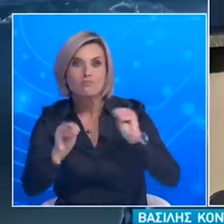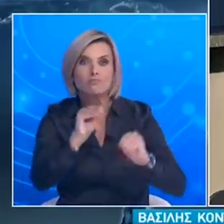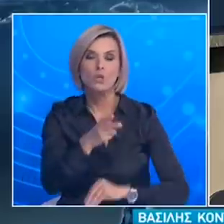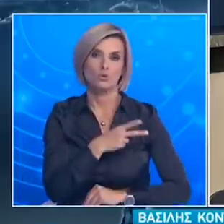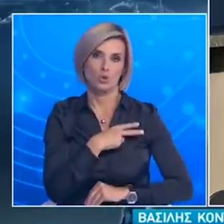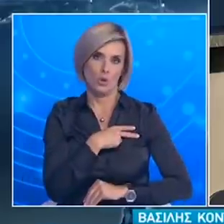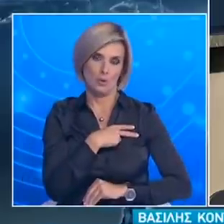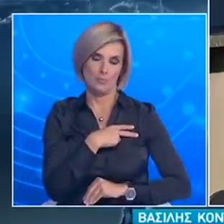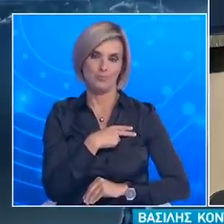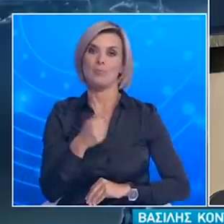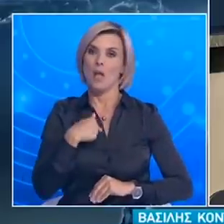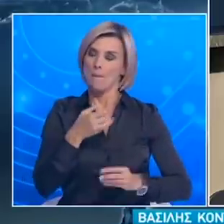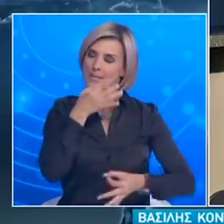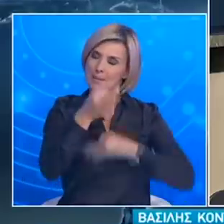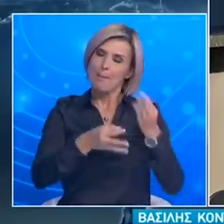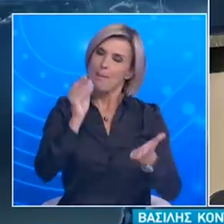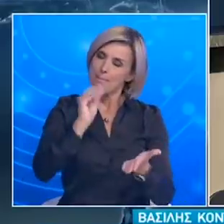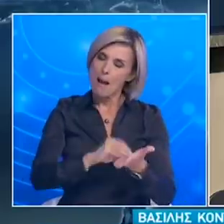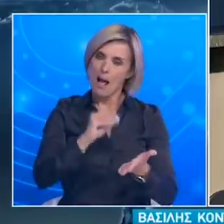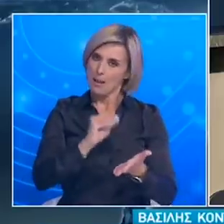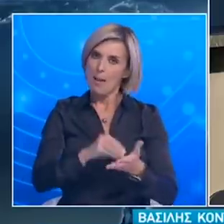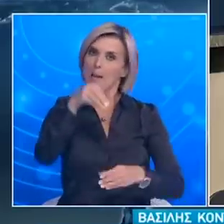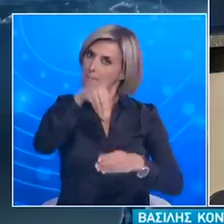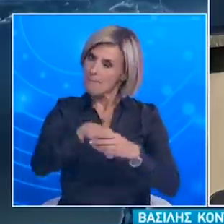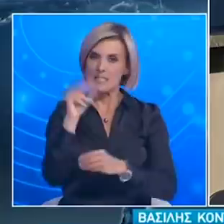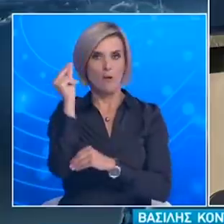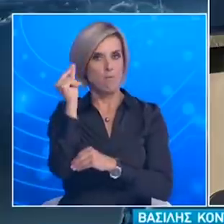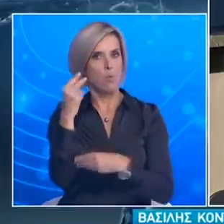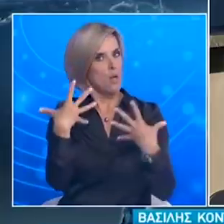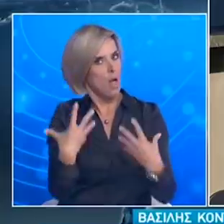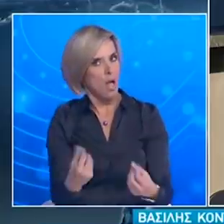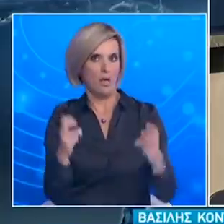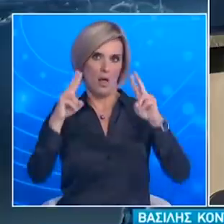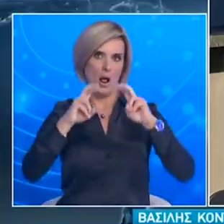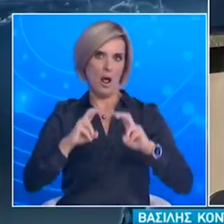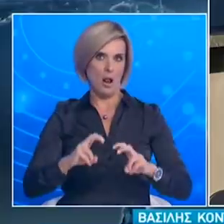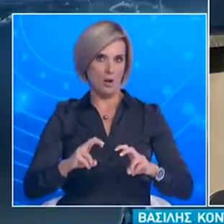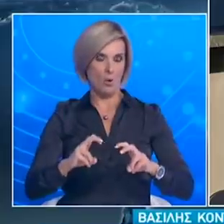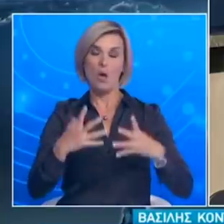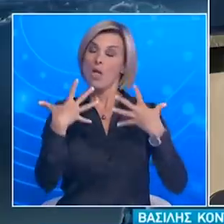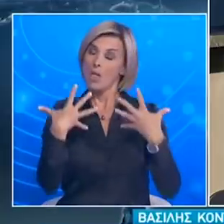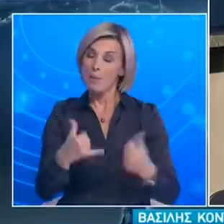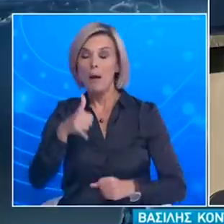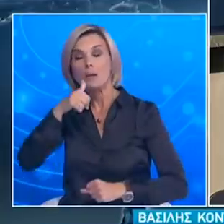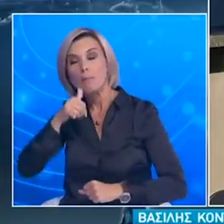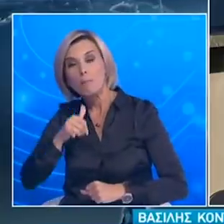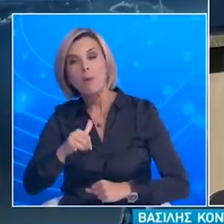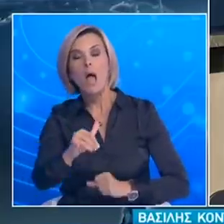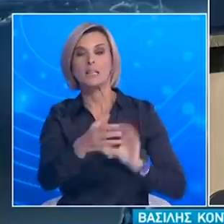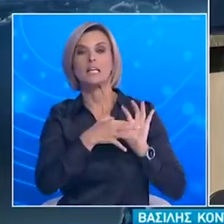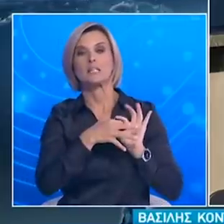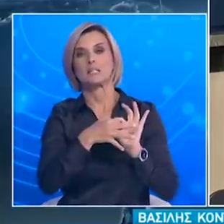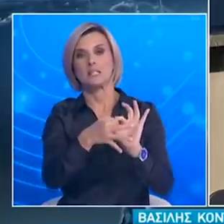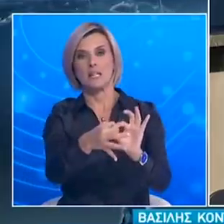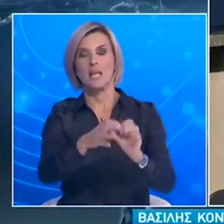επανειλημμένως και κυρίως στο πλαίσιο του κοινοβουλευτικού ελέγχου Ότι θα υπάρξει και θα υπάρξει και στη συνέχεια